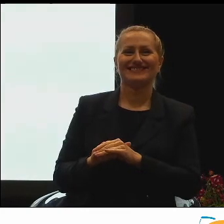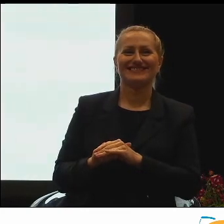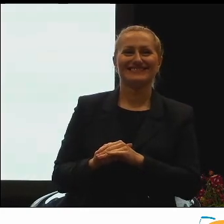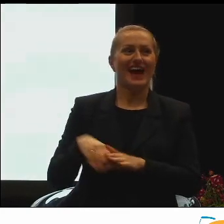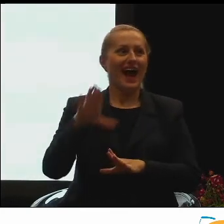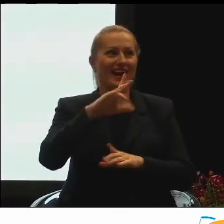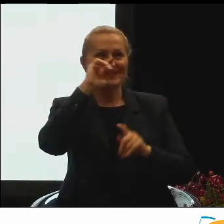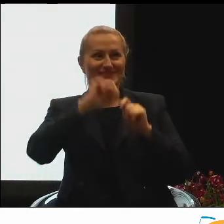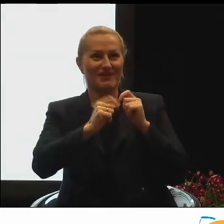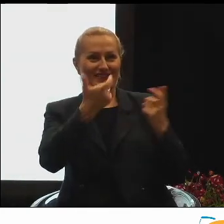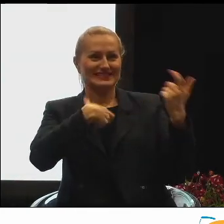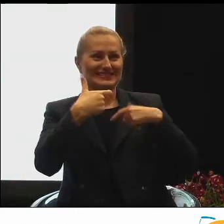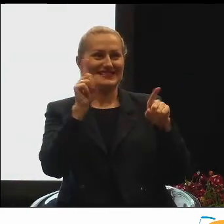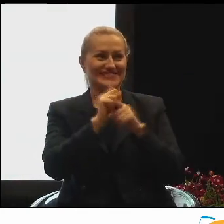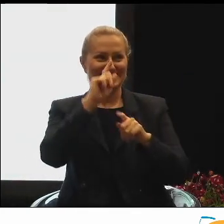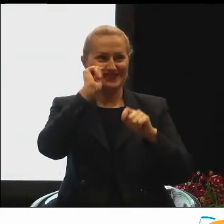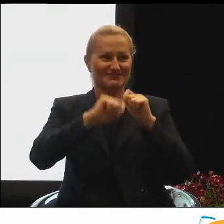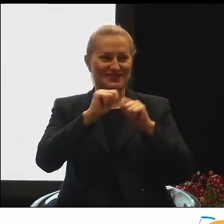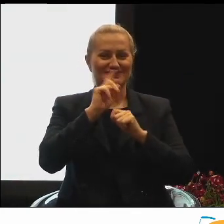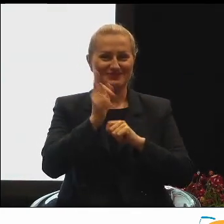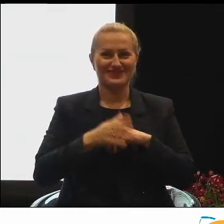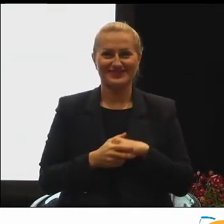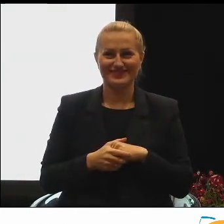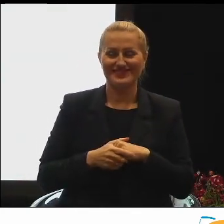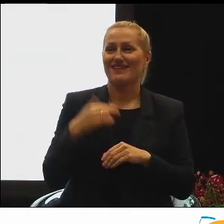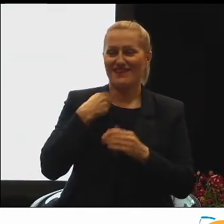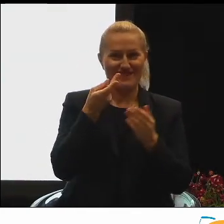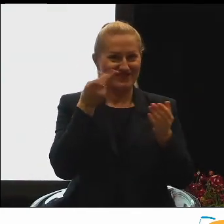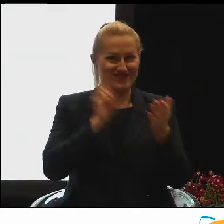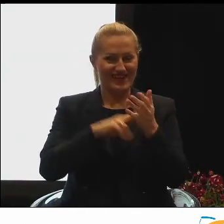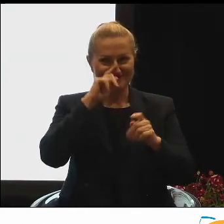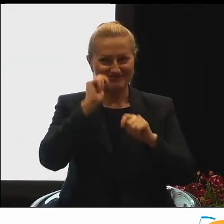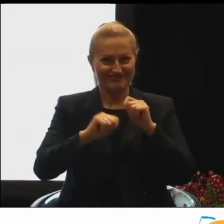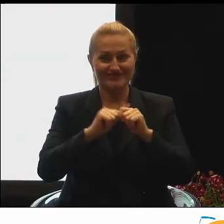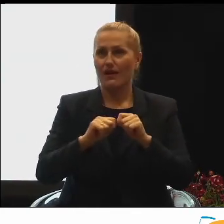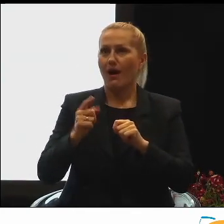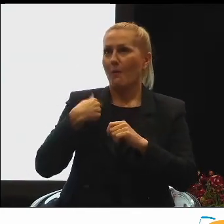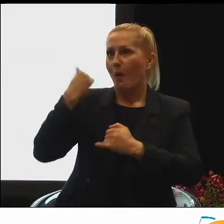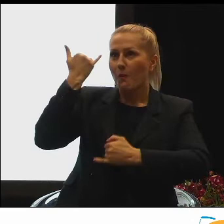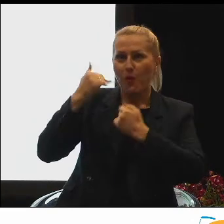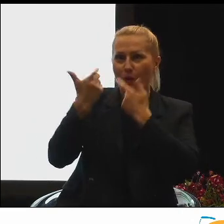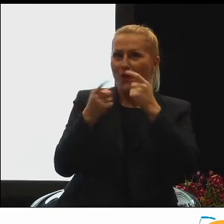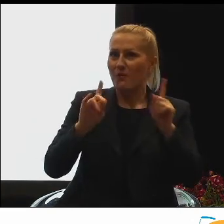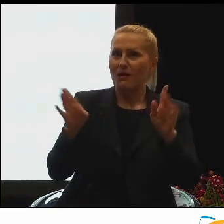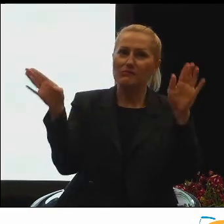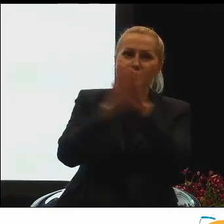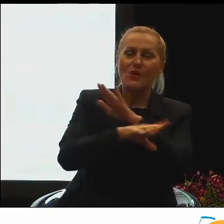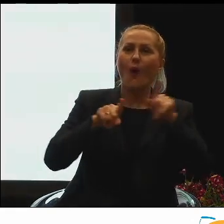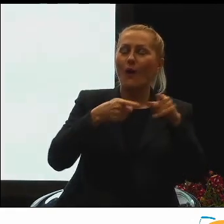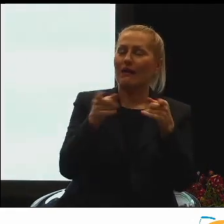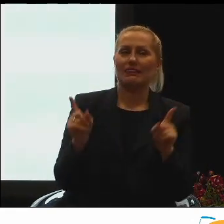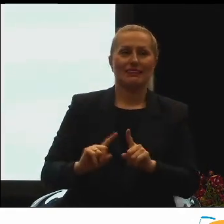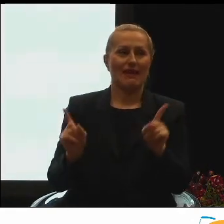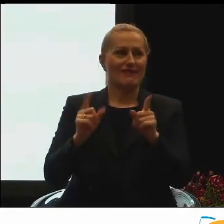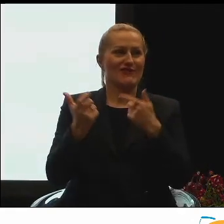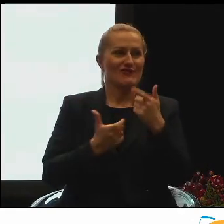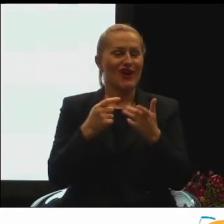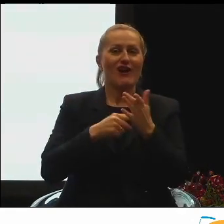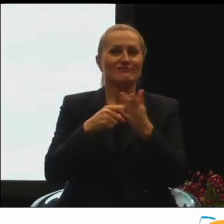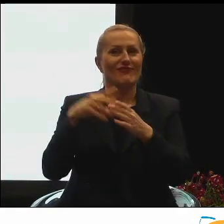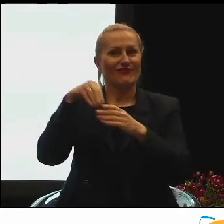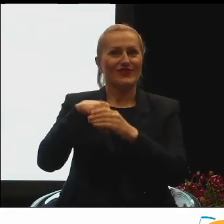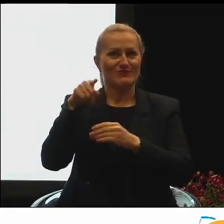Ale sprawdzajmy. Sprawdzamy. Absolutnie nie możemy sobie pozwolić na to, żeby przypominać jakąkolwiek organizację